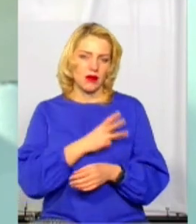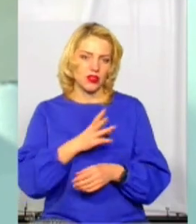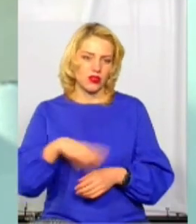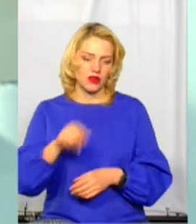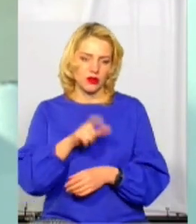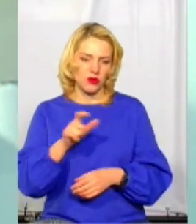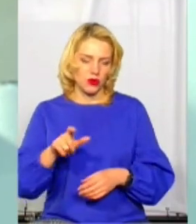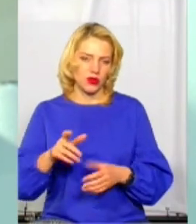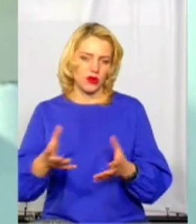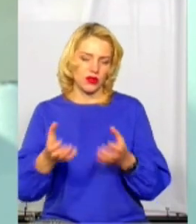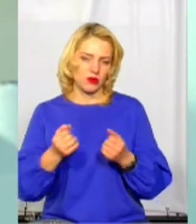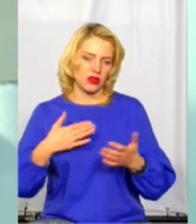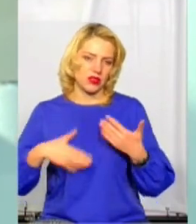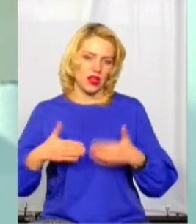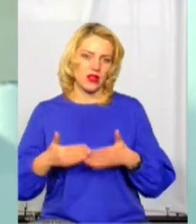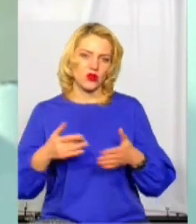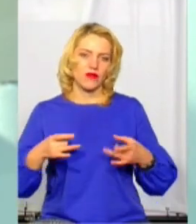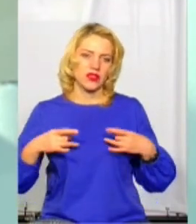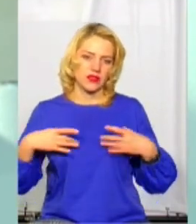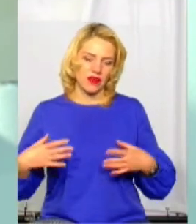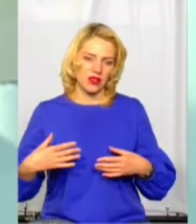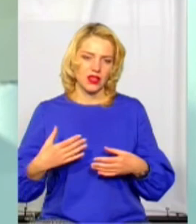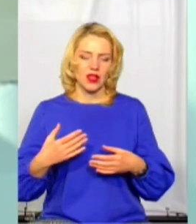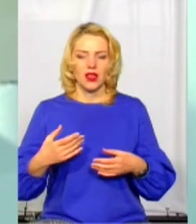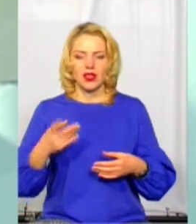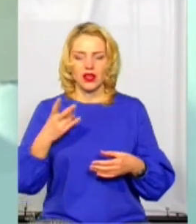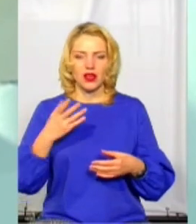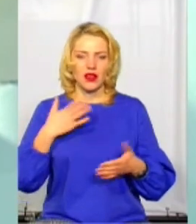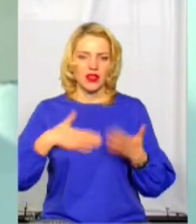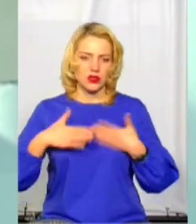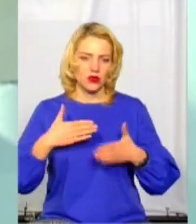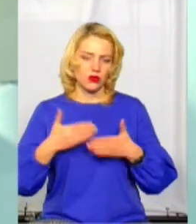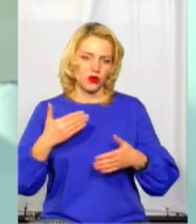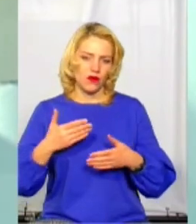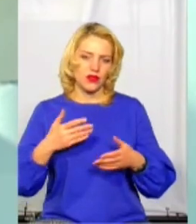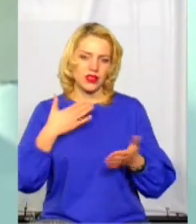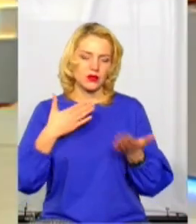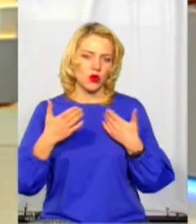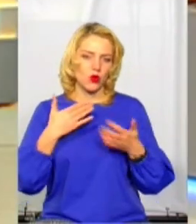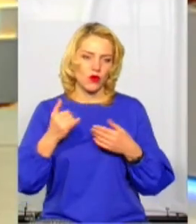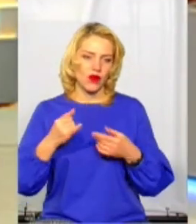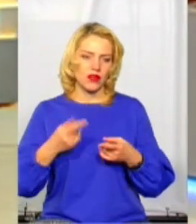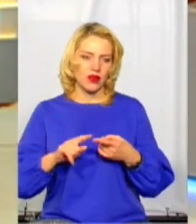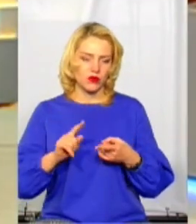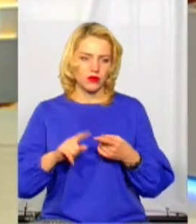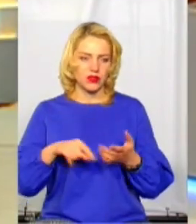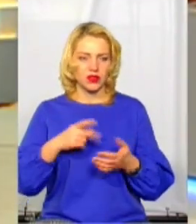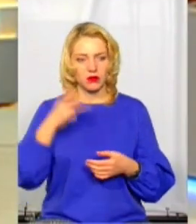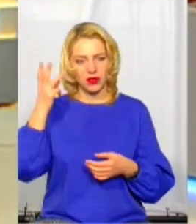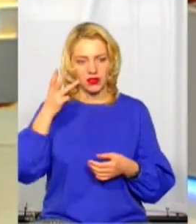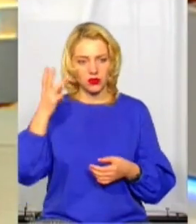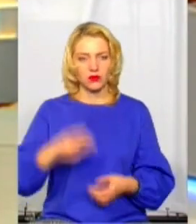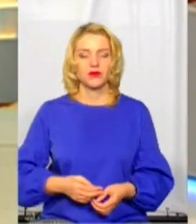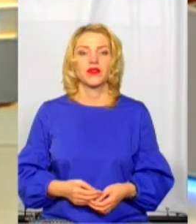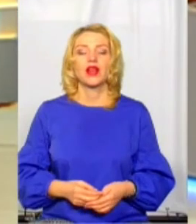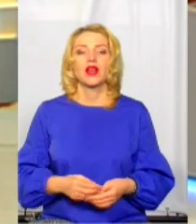виключно отримати задоволення від свят, насолоду від спілкування з рідними і від святкування в Хмельницькому новорічної ночі. От такими